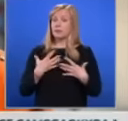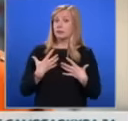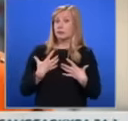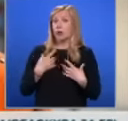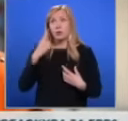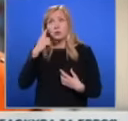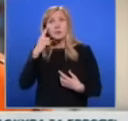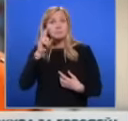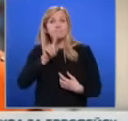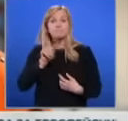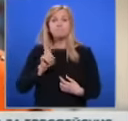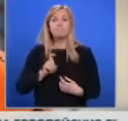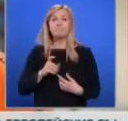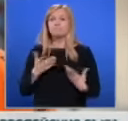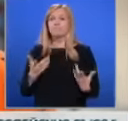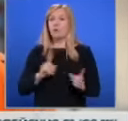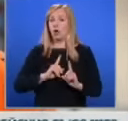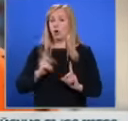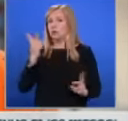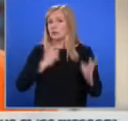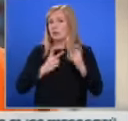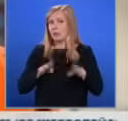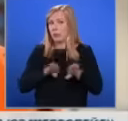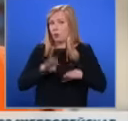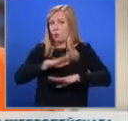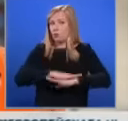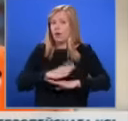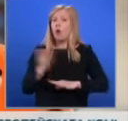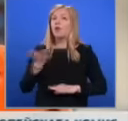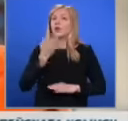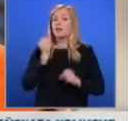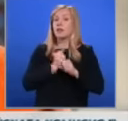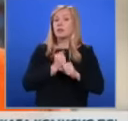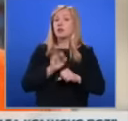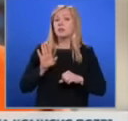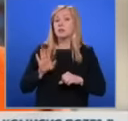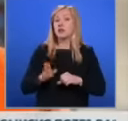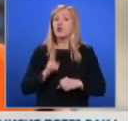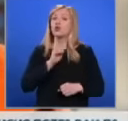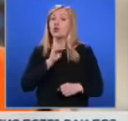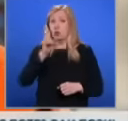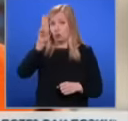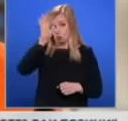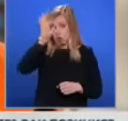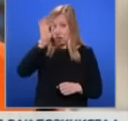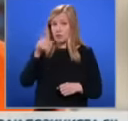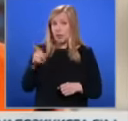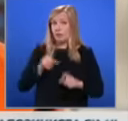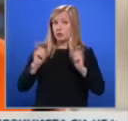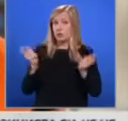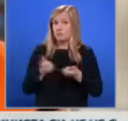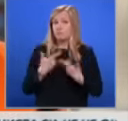въпросителни. Отдавна работим с този ученик и с неговото семейство. Работата ни е изключително трудна.